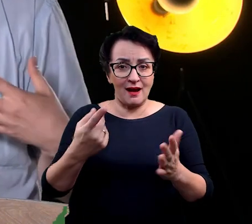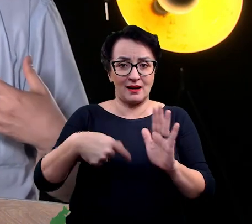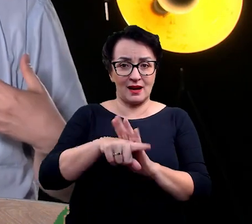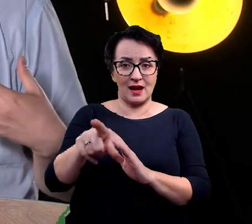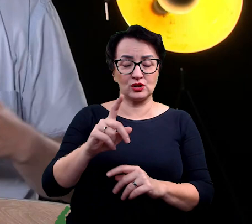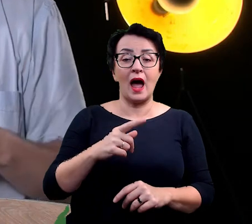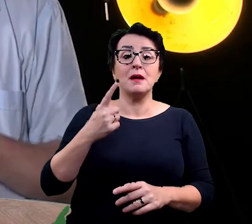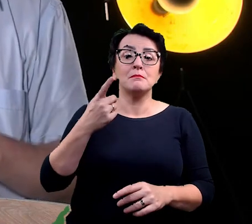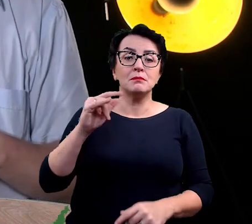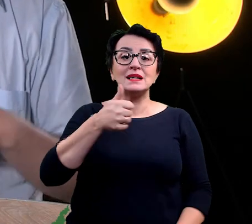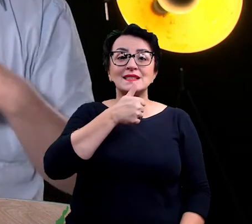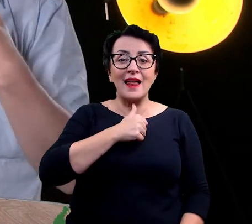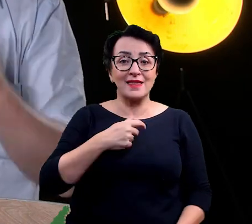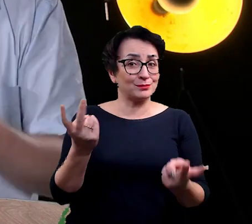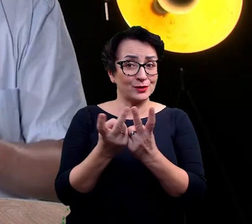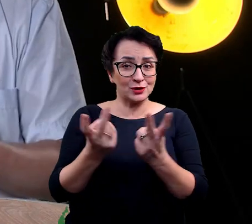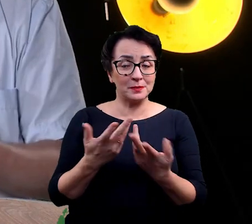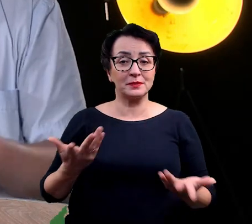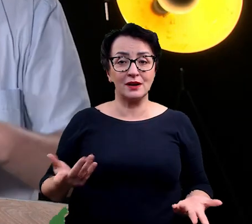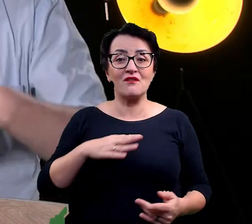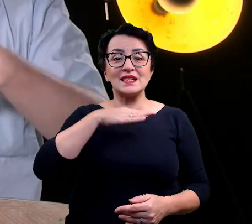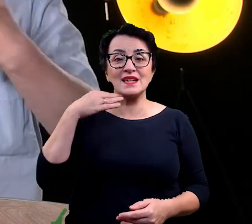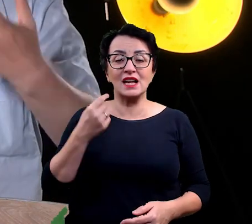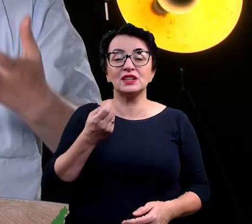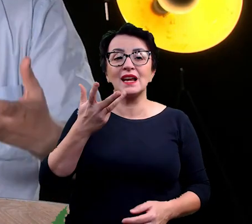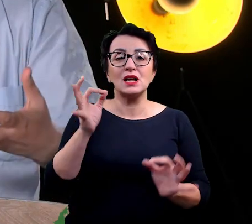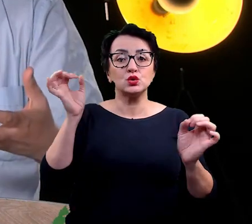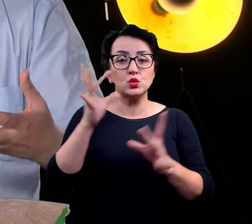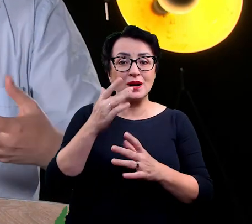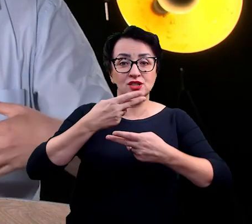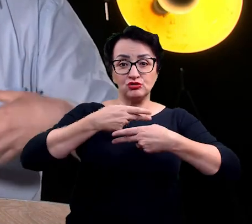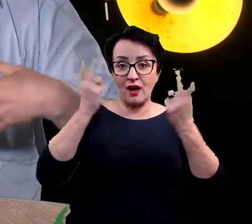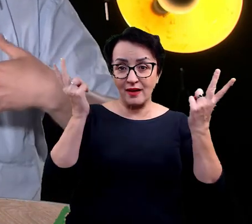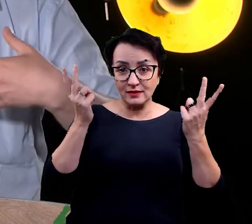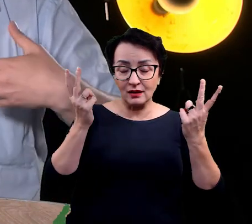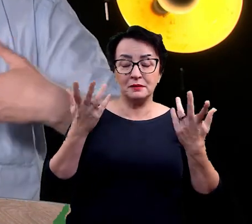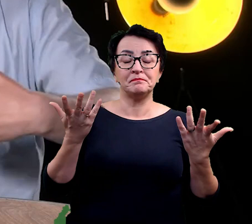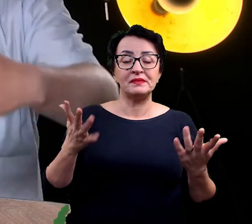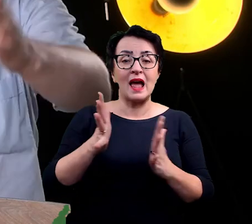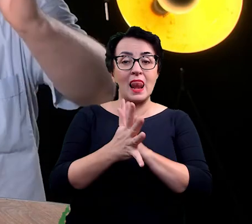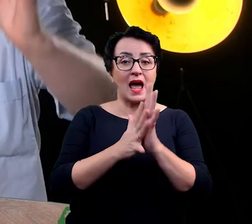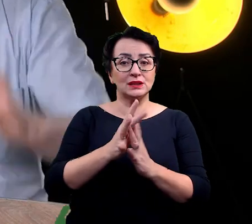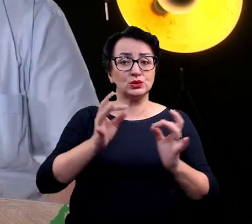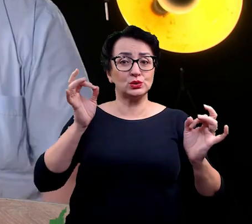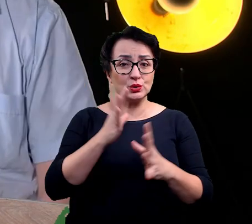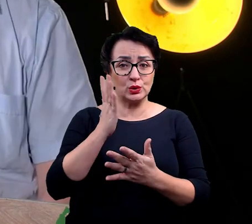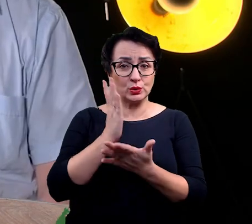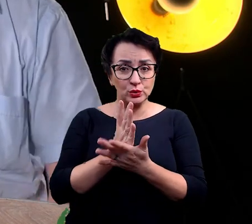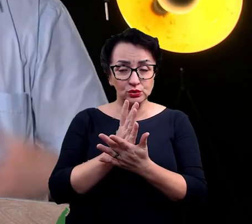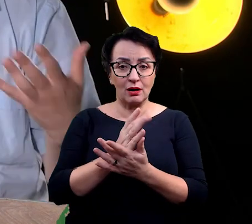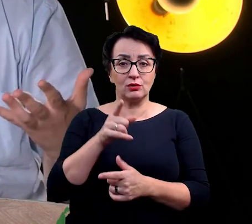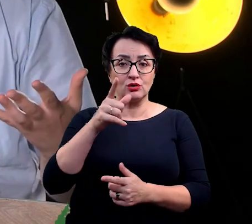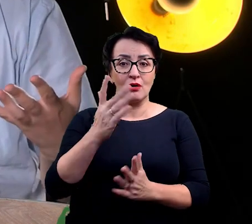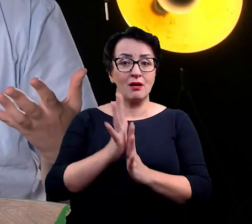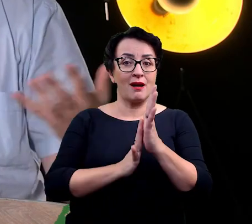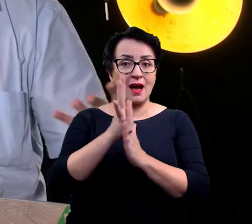Będzie tak samo, nie? To znaczy wystarczy kilka suchszych dni, kiedy ten las porządnie wyschnie i ta duża ilość sosny zacznie się palić.